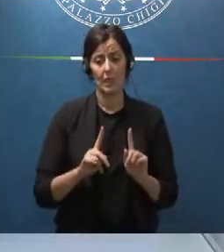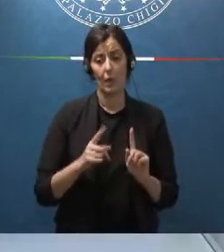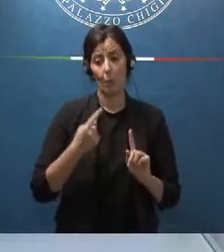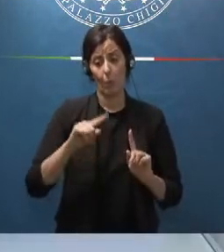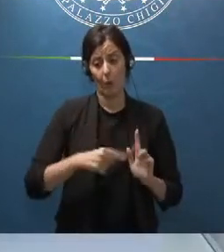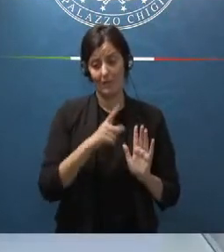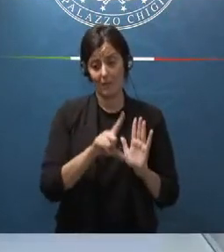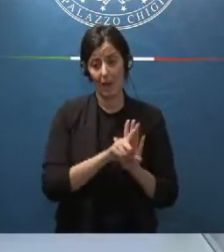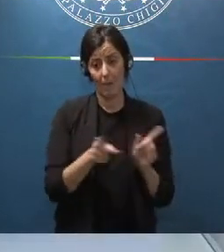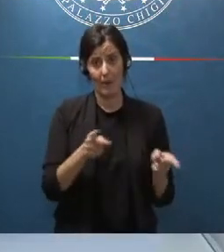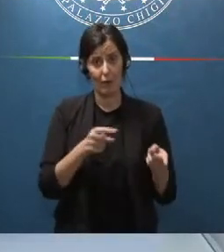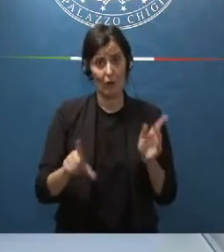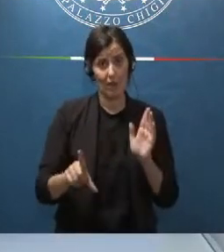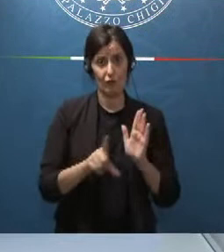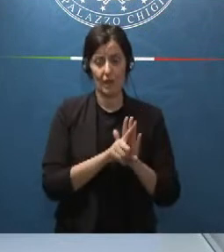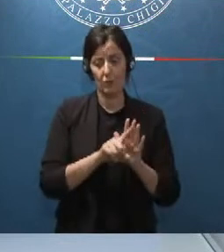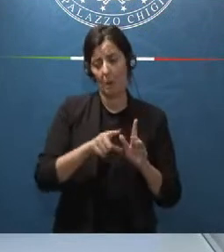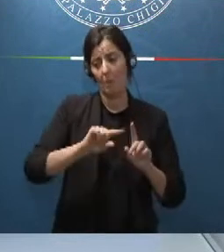legislatura